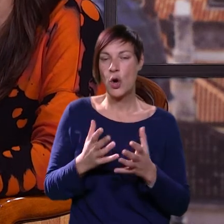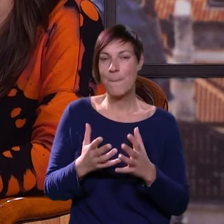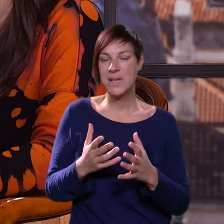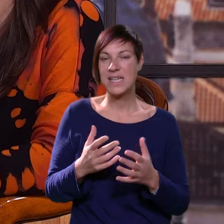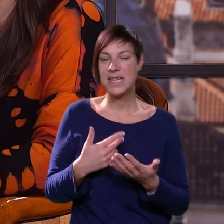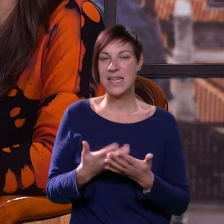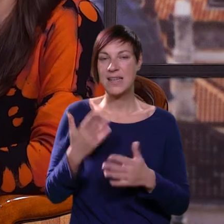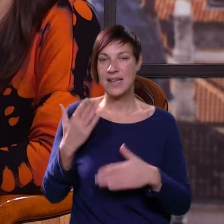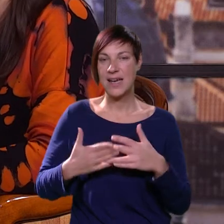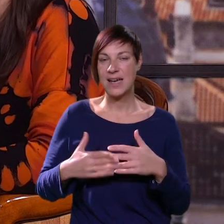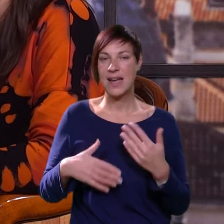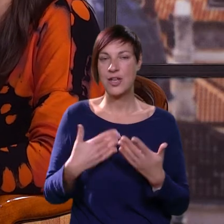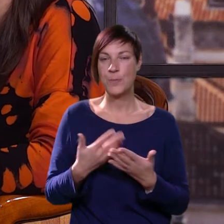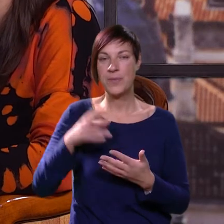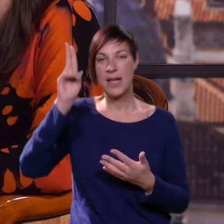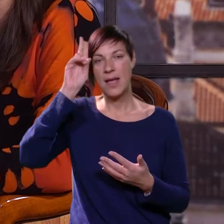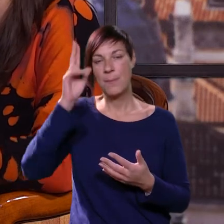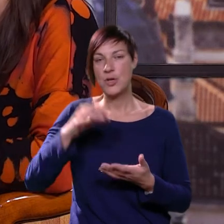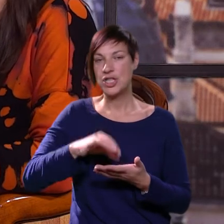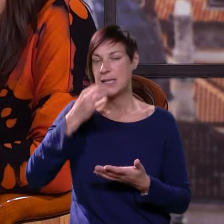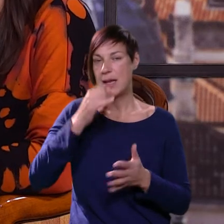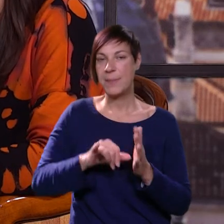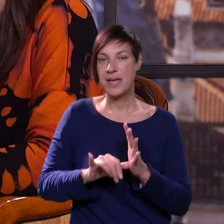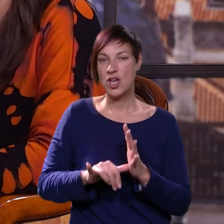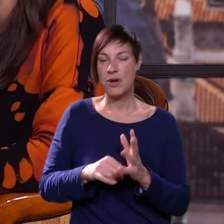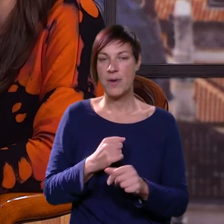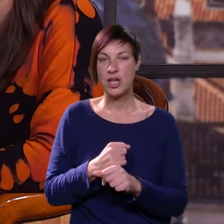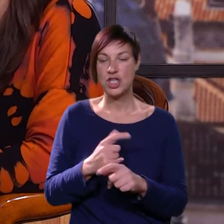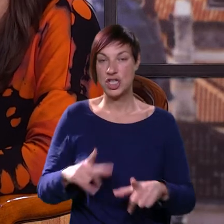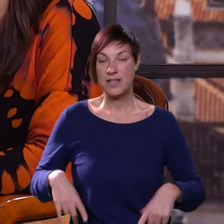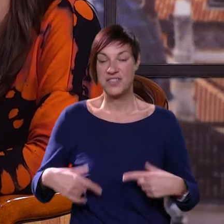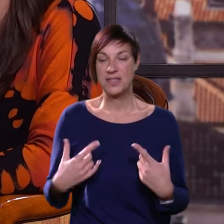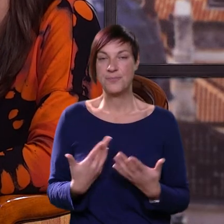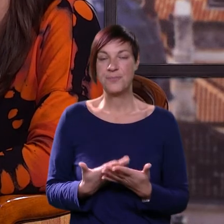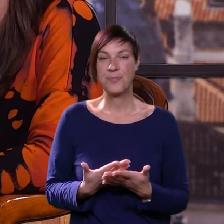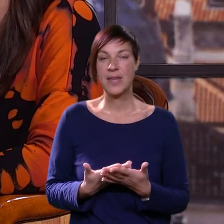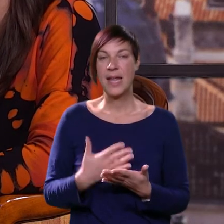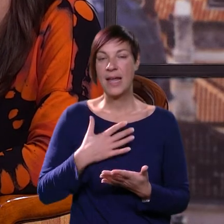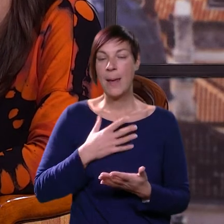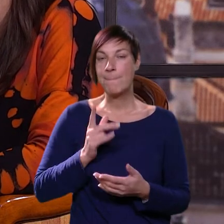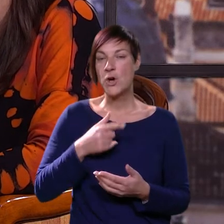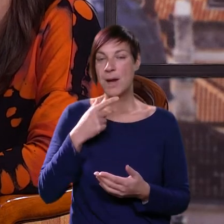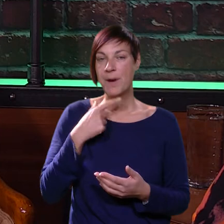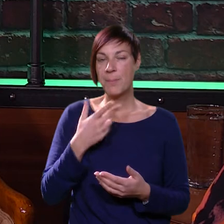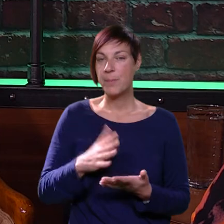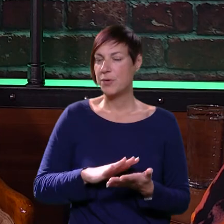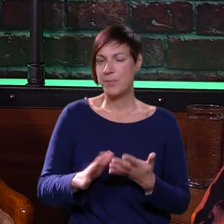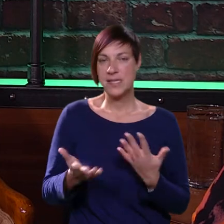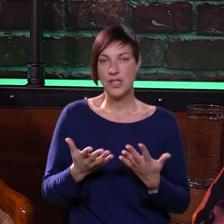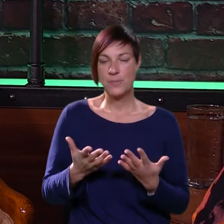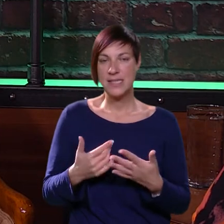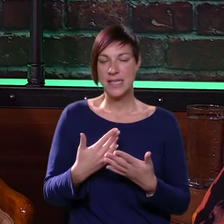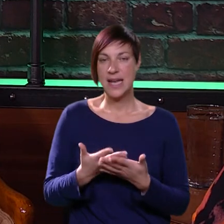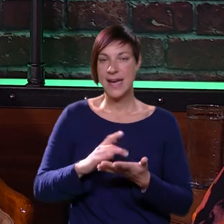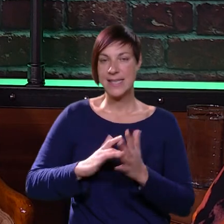kombinirati namljice na kraju, da može terapija i normalno funkcionirati. Tako je, tako je. Iako moram napomenu, bez